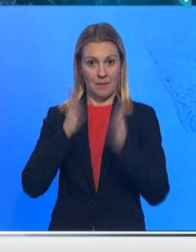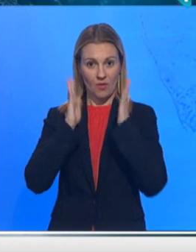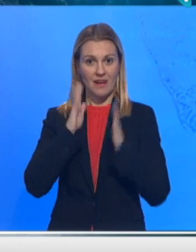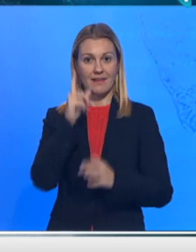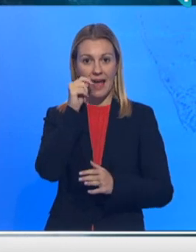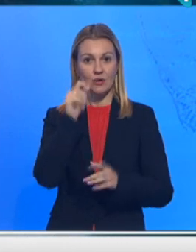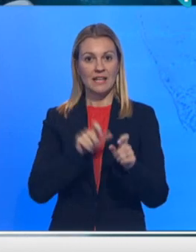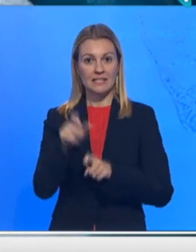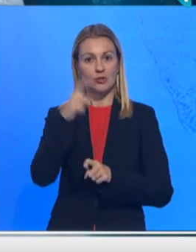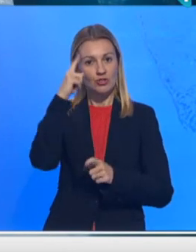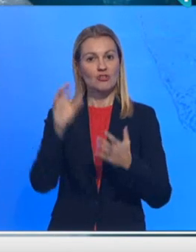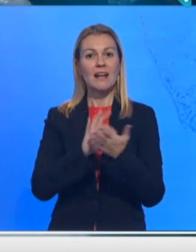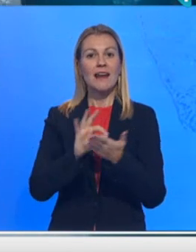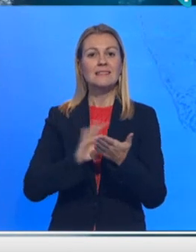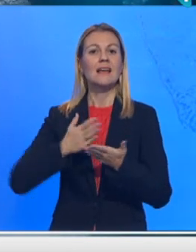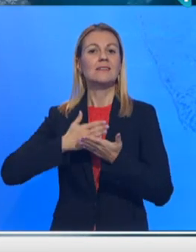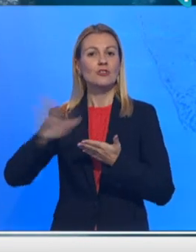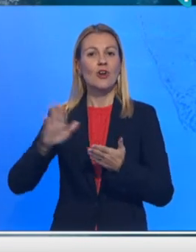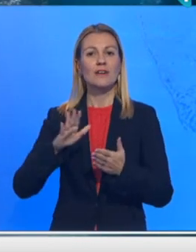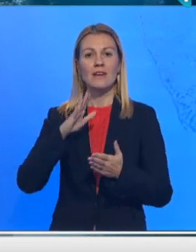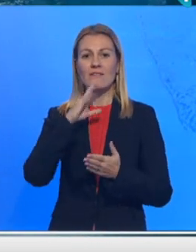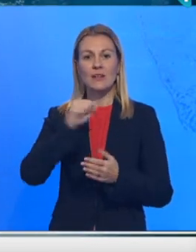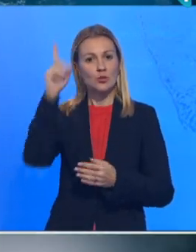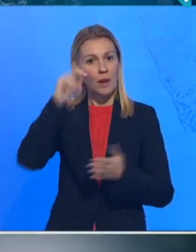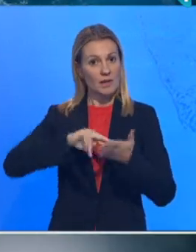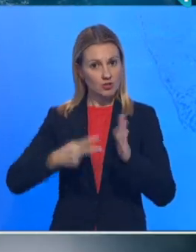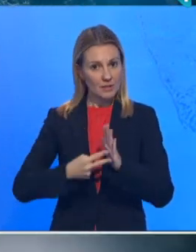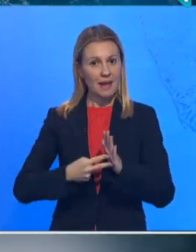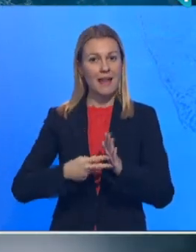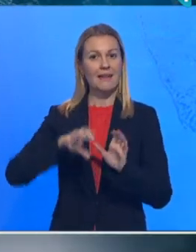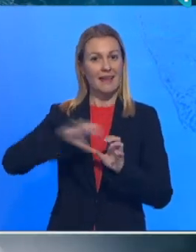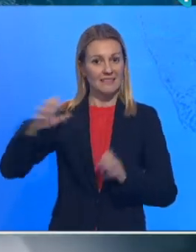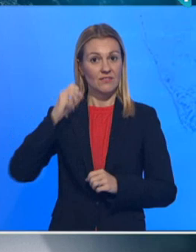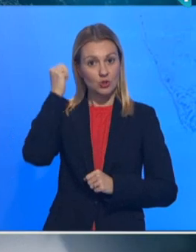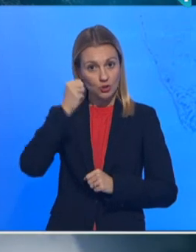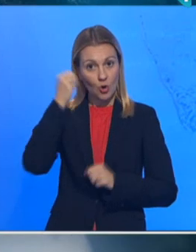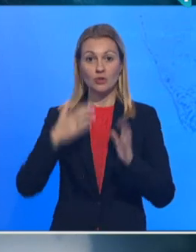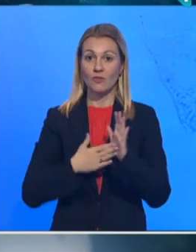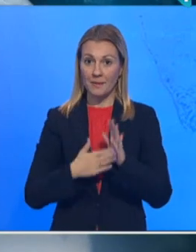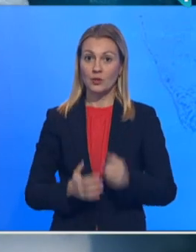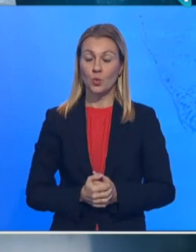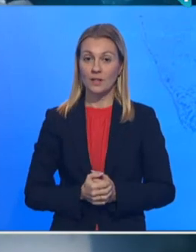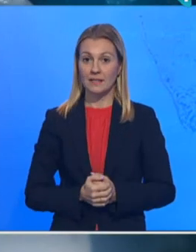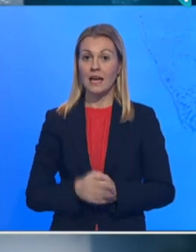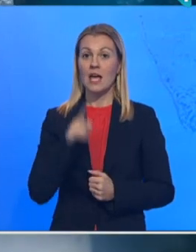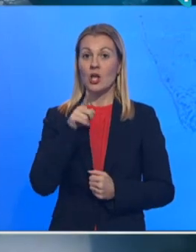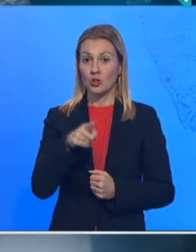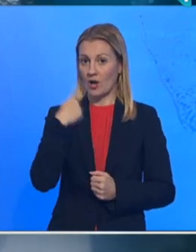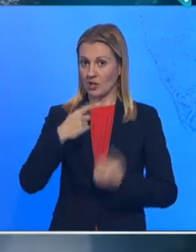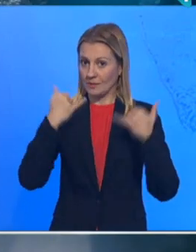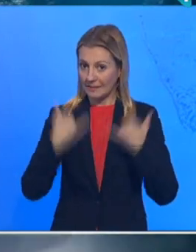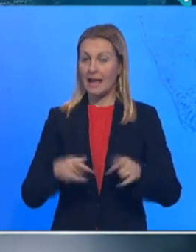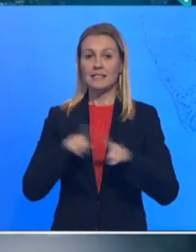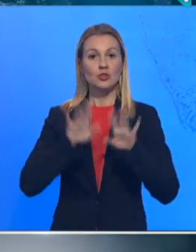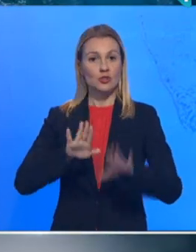stranci, glasat ćete za odbacivanje francusko-nemačkog plana za nezavisnost Kosova i Metohije. To kažemo danas, to